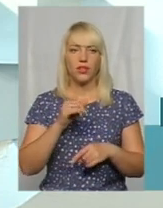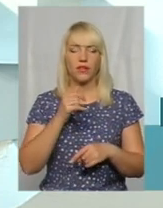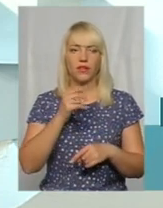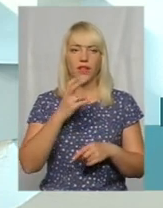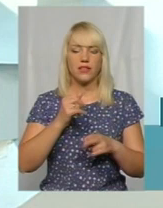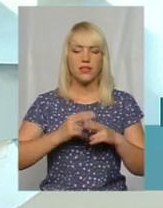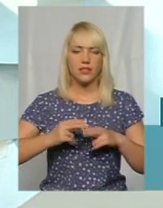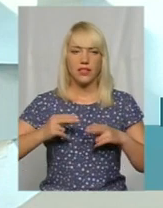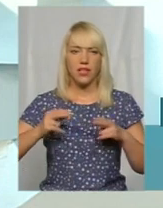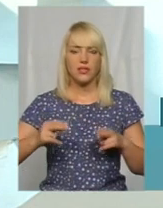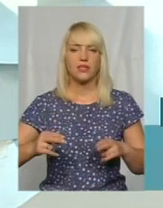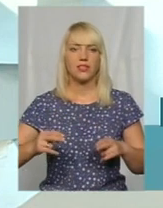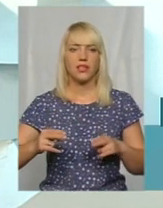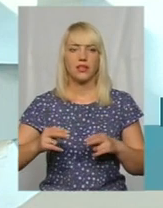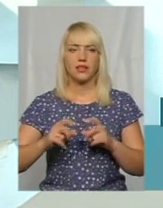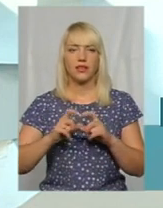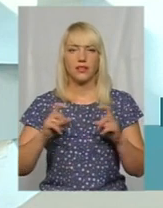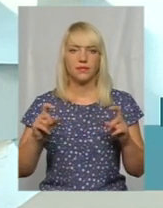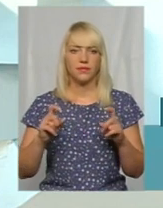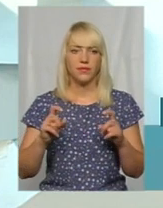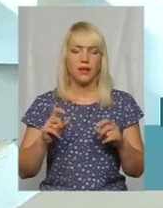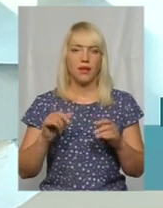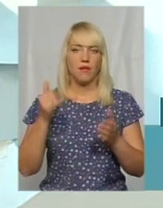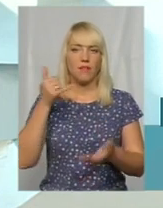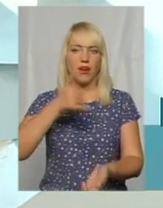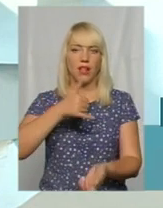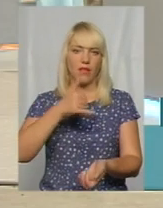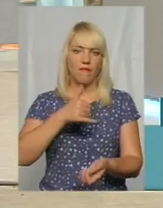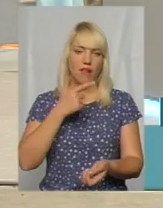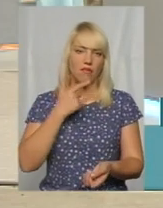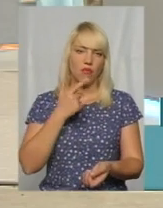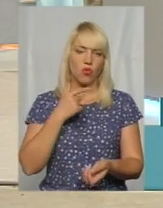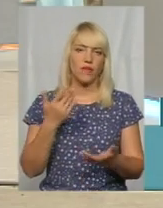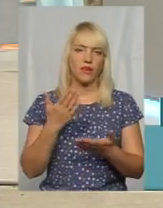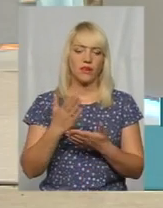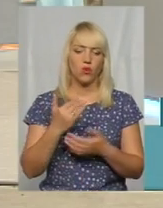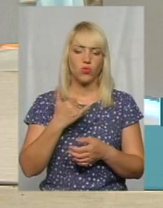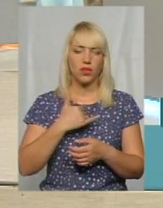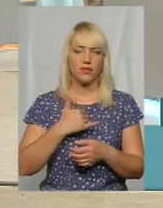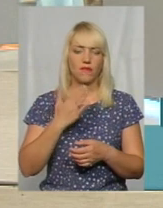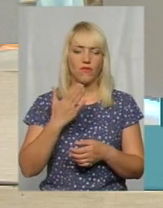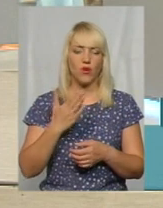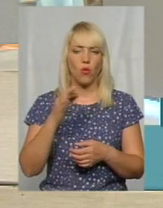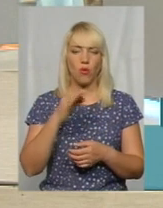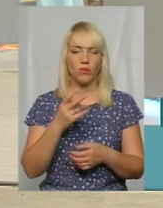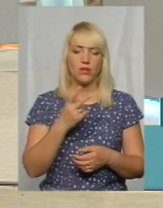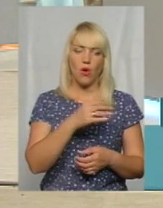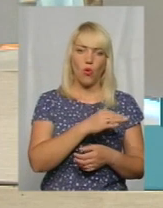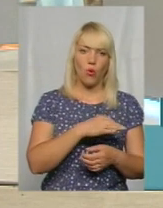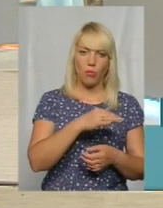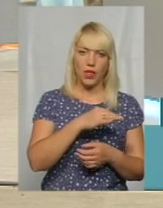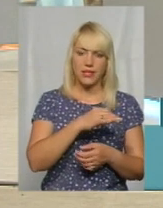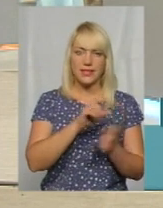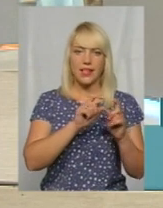станціях переливання крові, яких в нас є, дві в області, це обласна станція переливання крові у місті